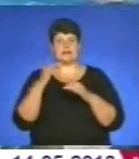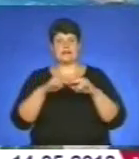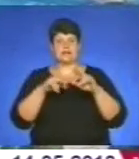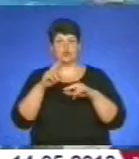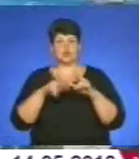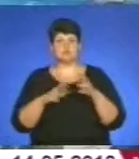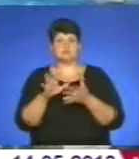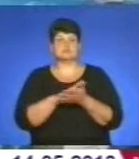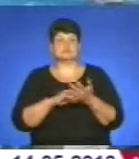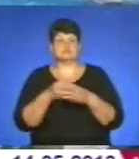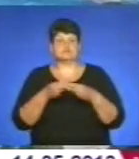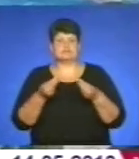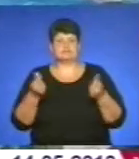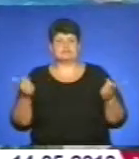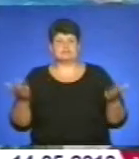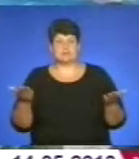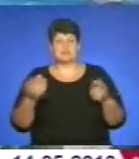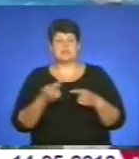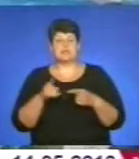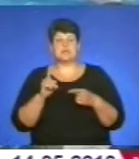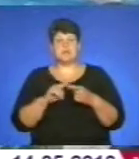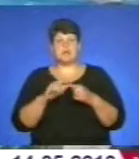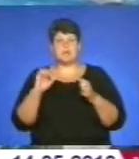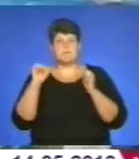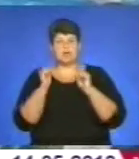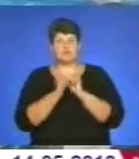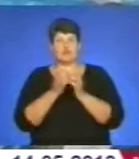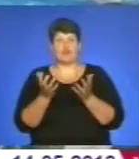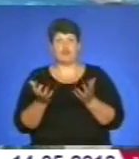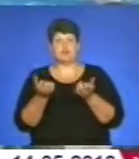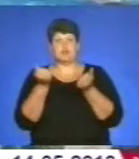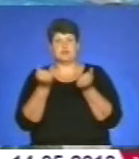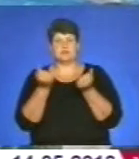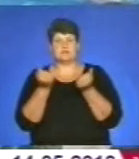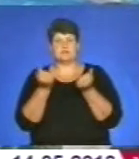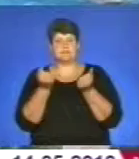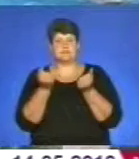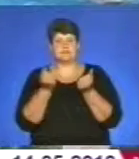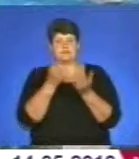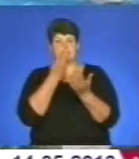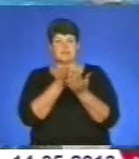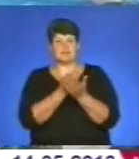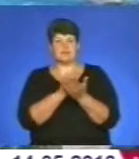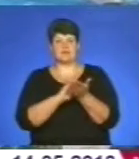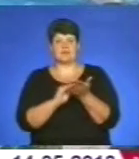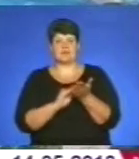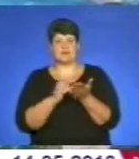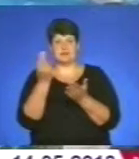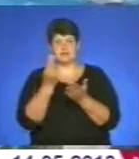слава Богу, скажімо, цю пам'ятку архітектури вдалося запечатліти, як то каже,